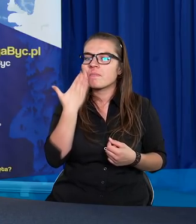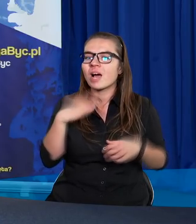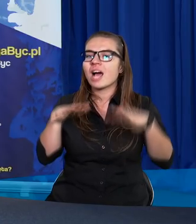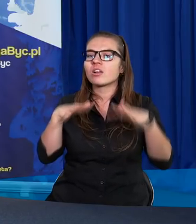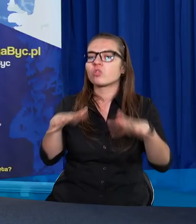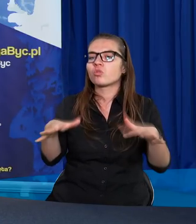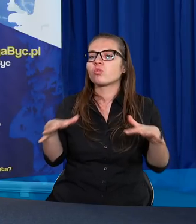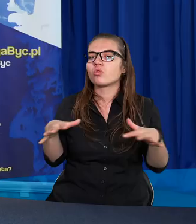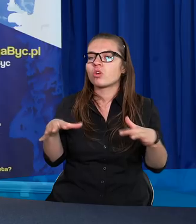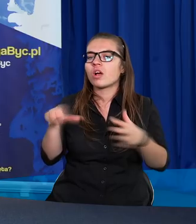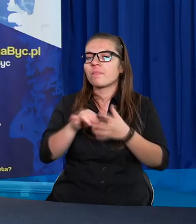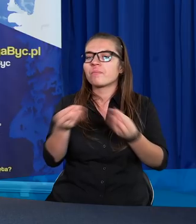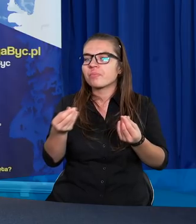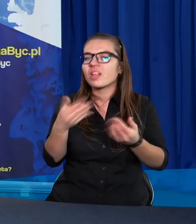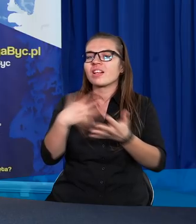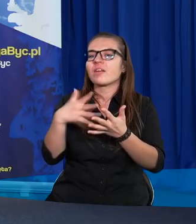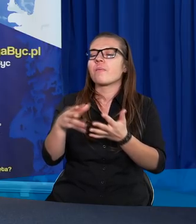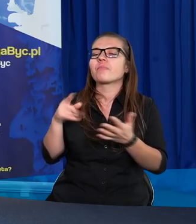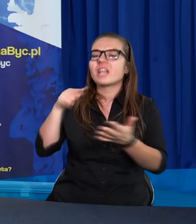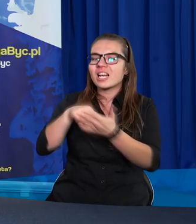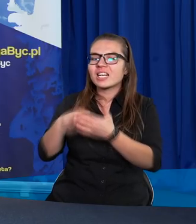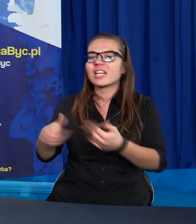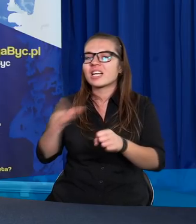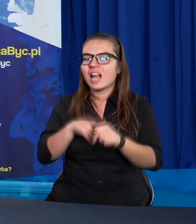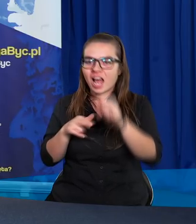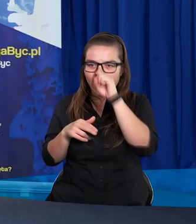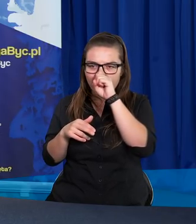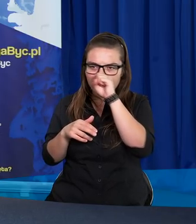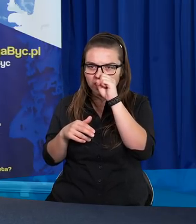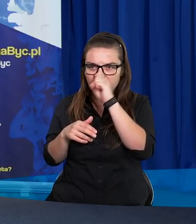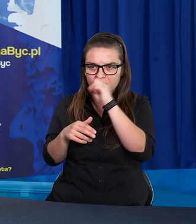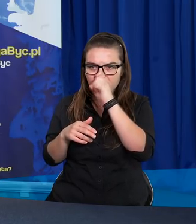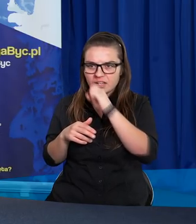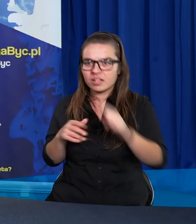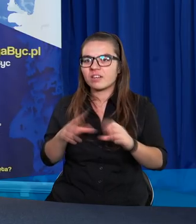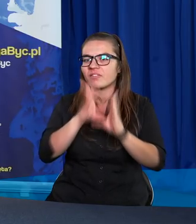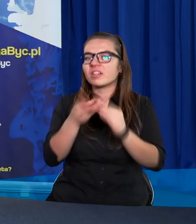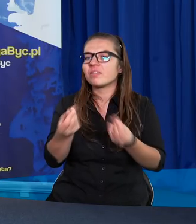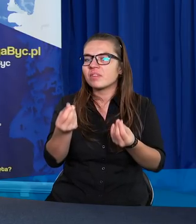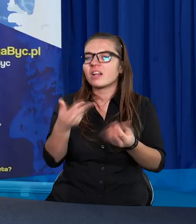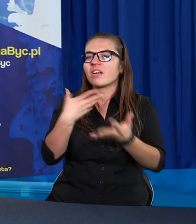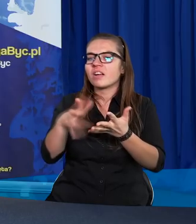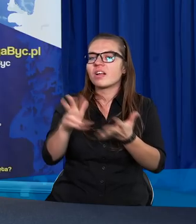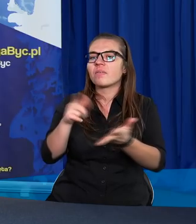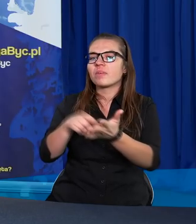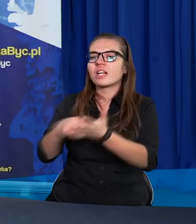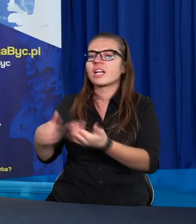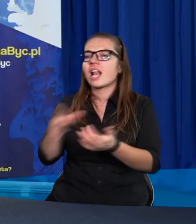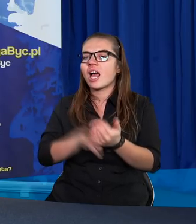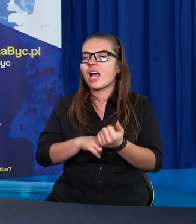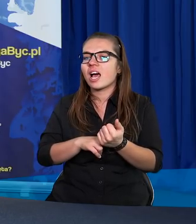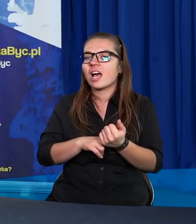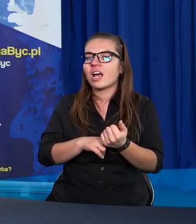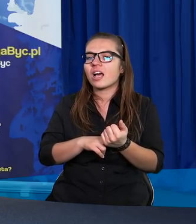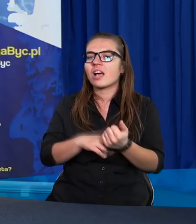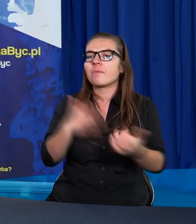środków przeznaczali na używki. Niemalże wszystkie dochody rodzinne przeznaczane były na